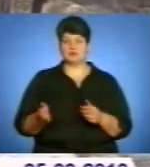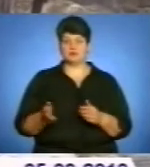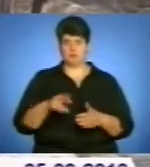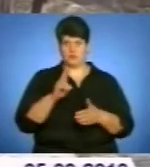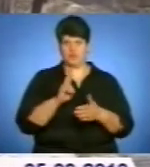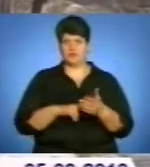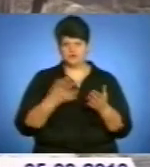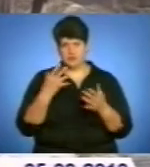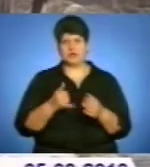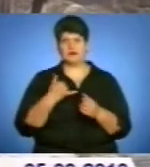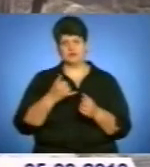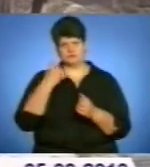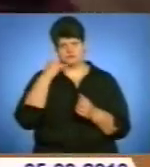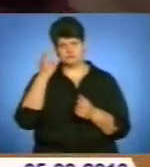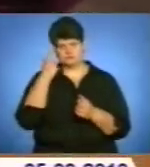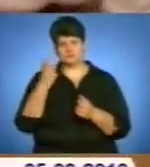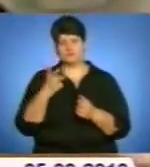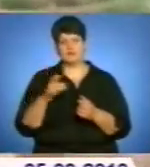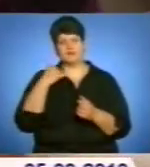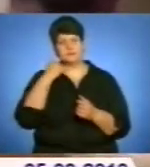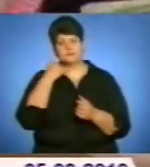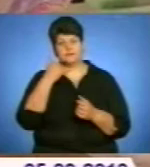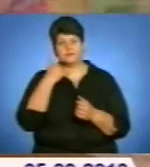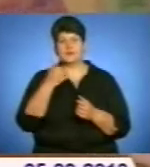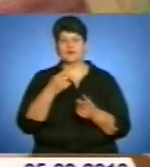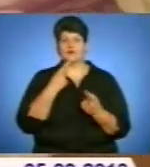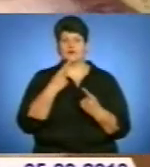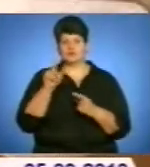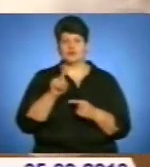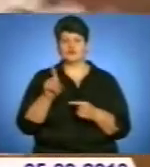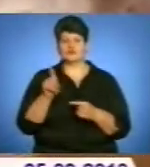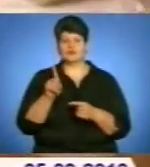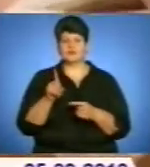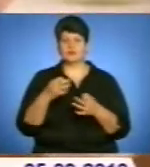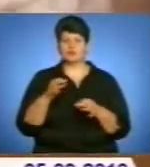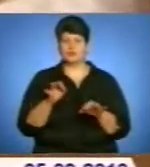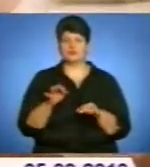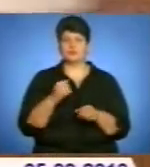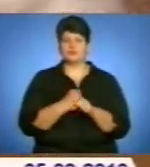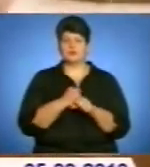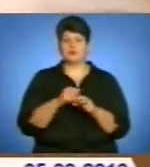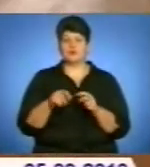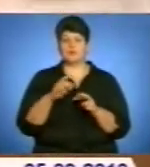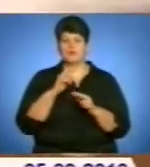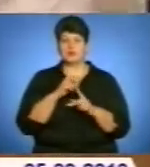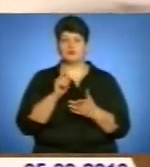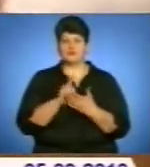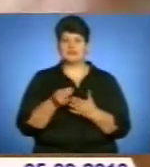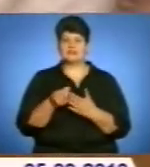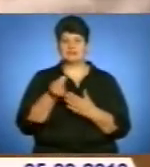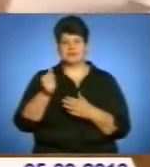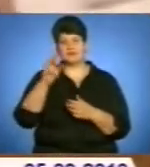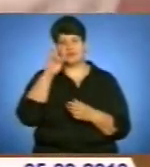Податківець ще раз вирішив нагадати про себе. У телефонній розмові з бізнесменом він повідомив, що за допущені порушення останній повинен заплатити до